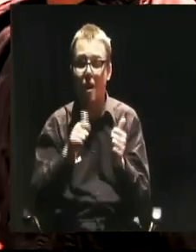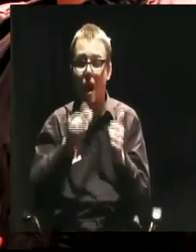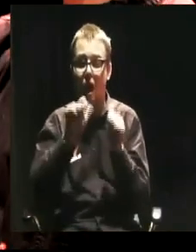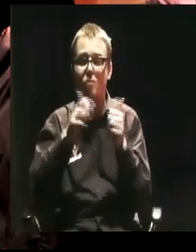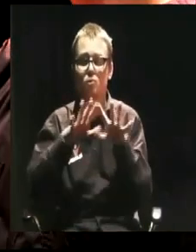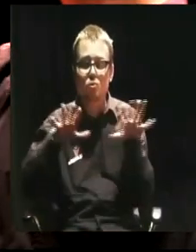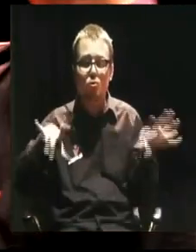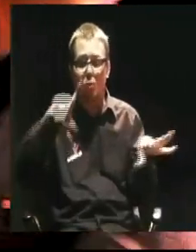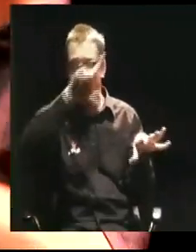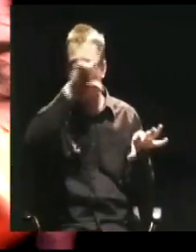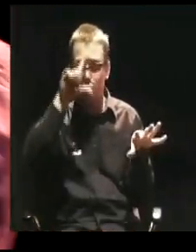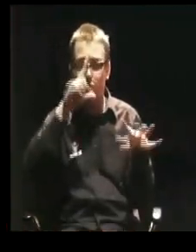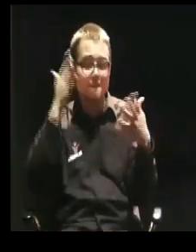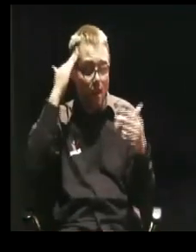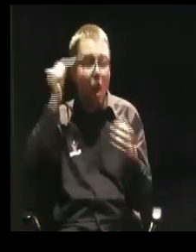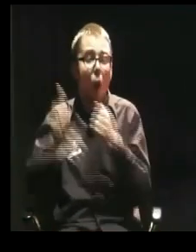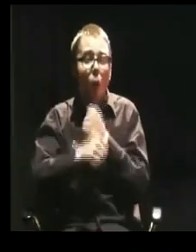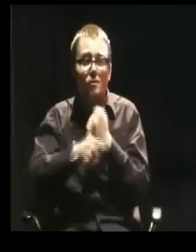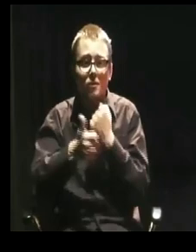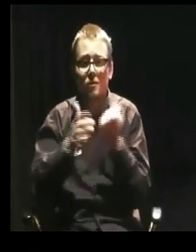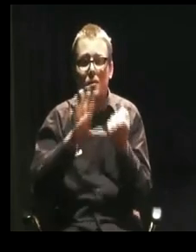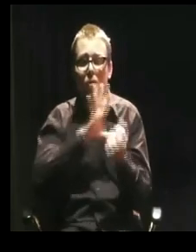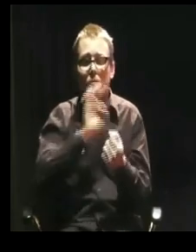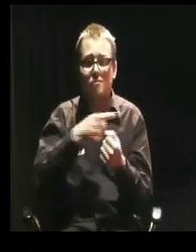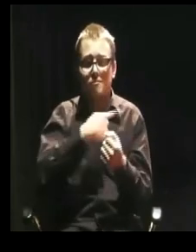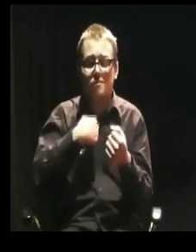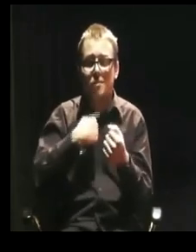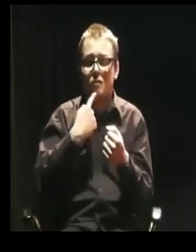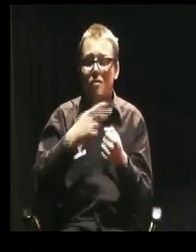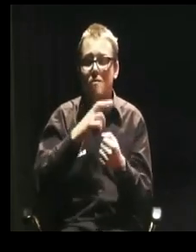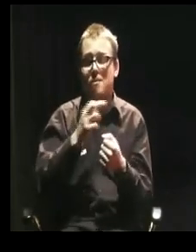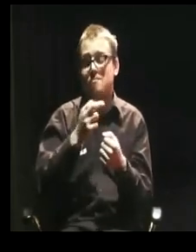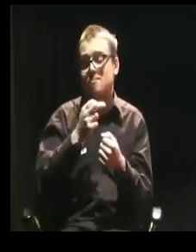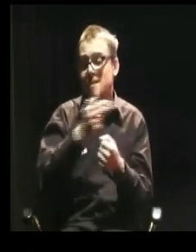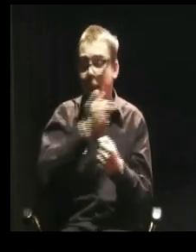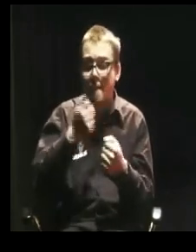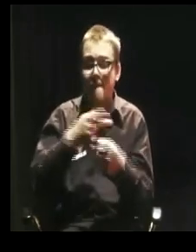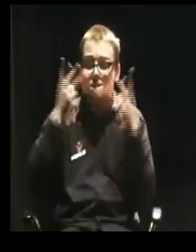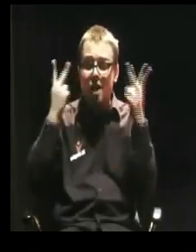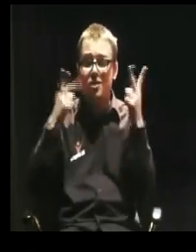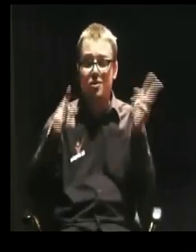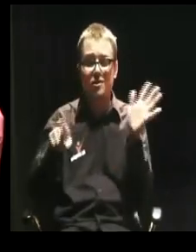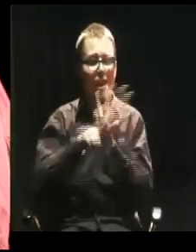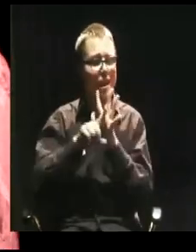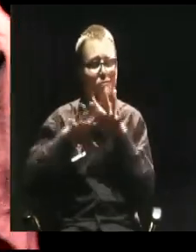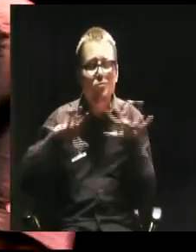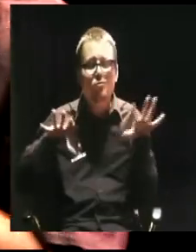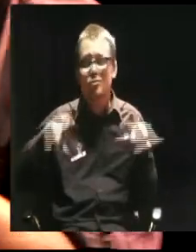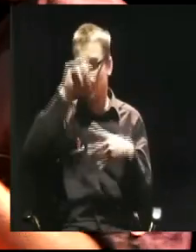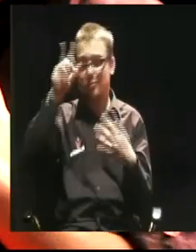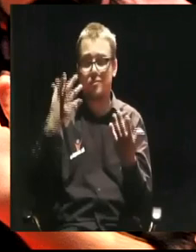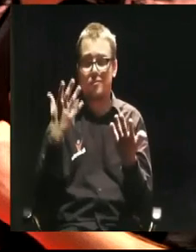ludzi, bo uważamy, że przekazujemy wartości, które powinny do jak największej ilości ludzi dotrzeć. I nie ma nic